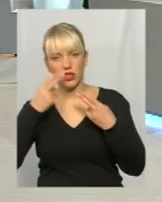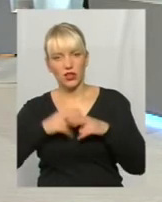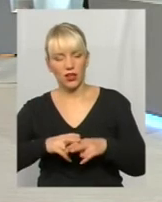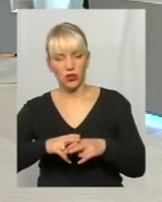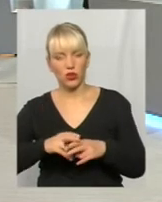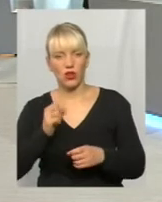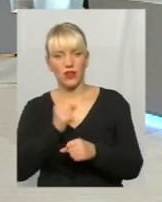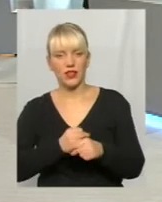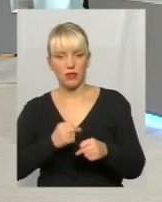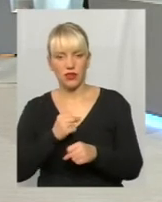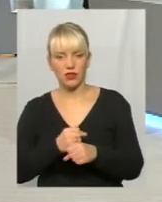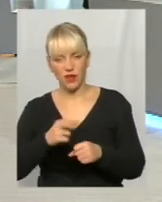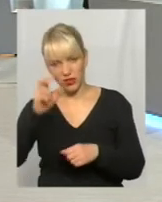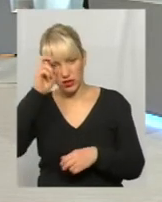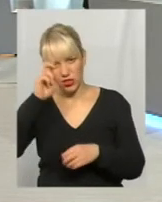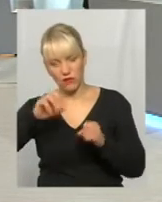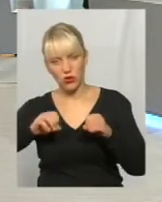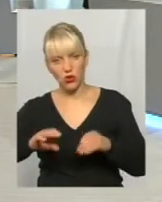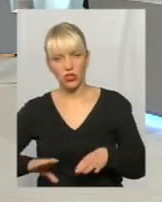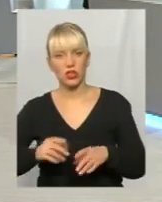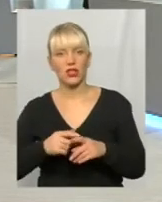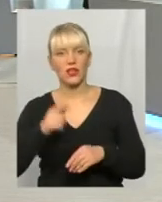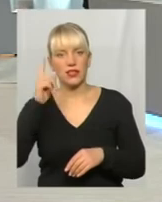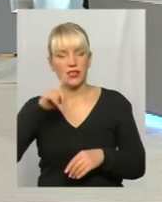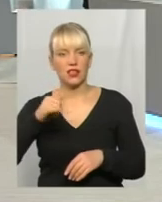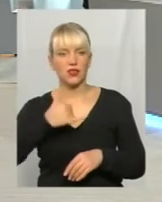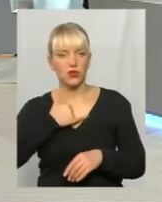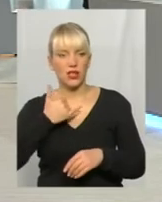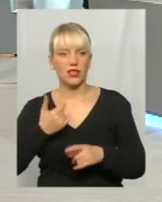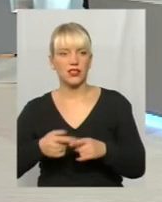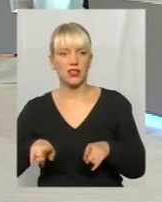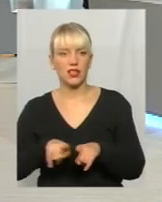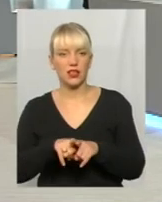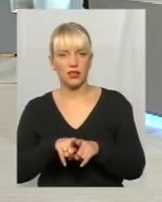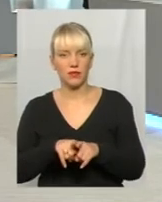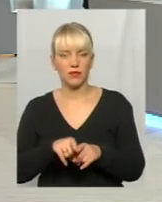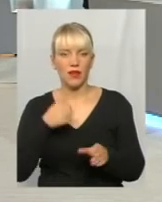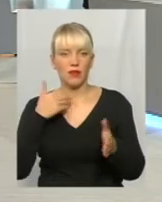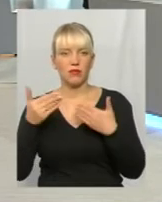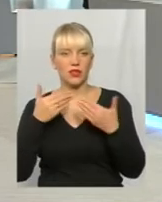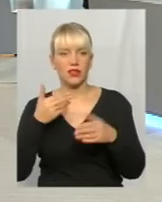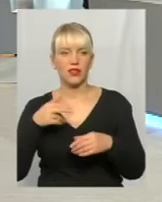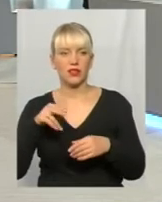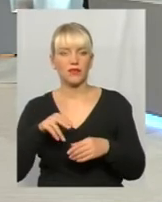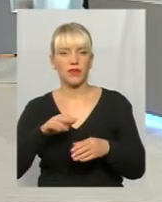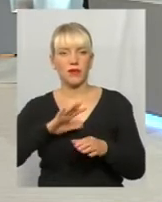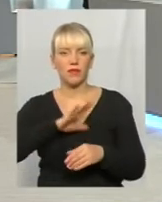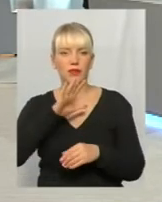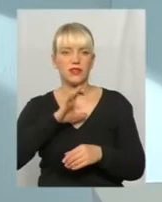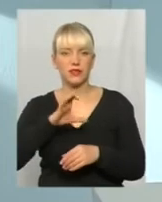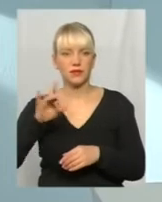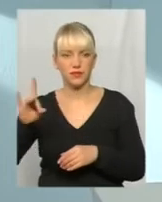напрацювання державного рішення. Знаєте, у нас такий підхід пострадянський.